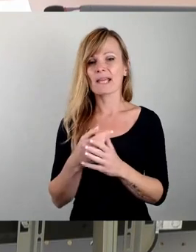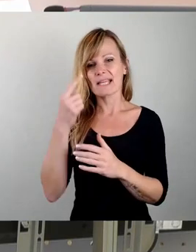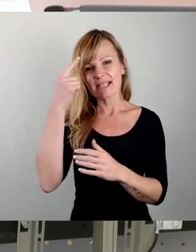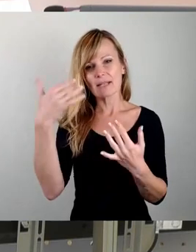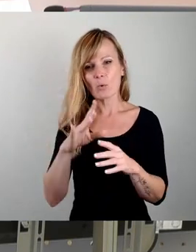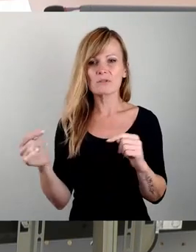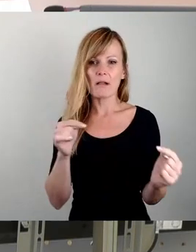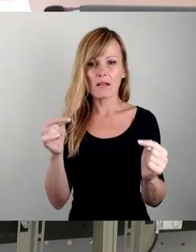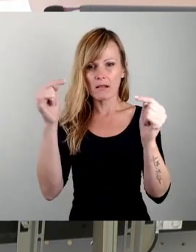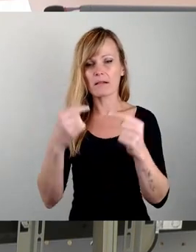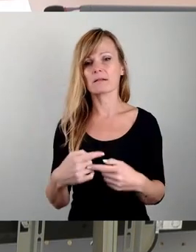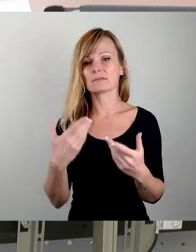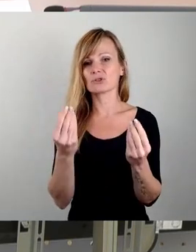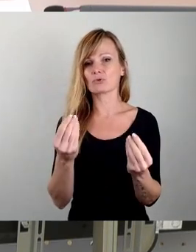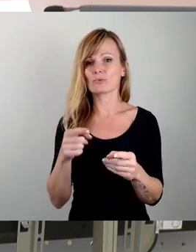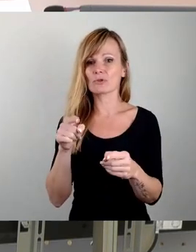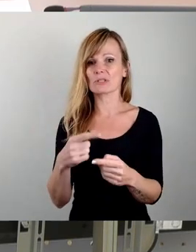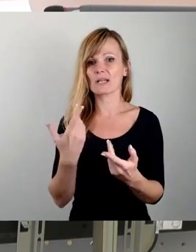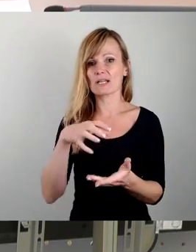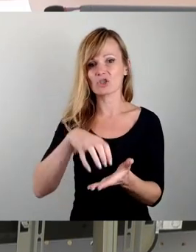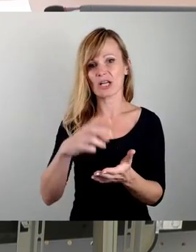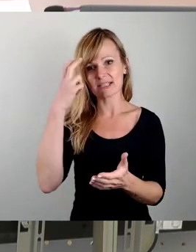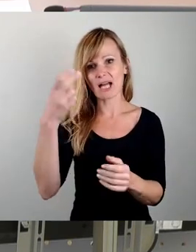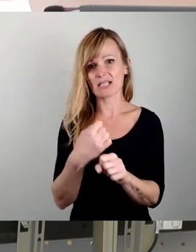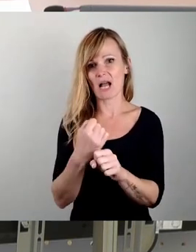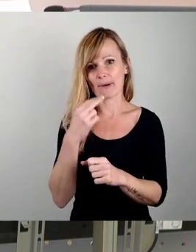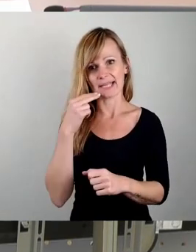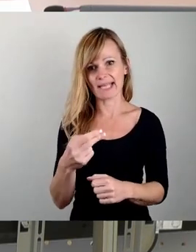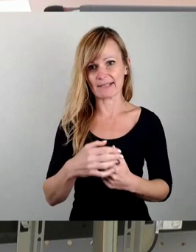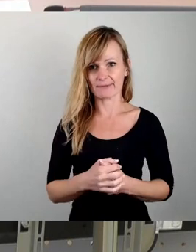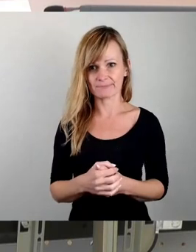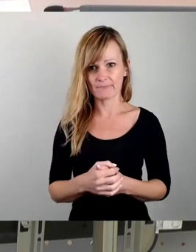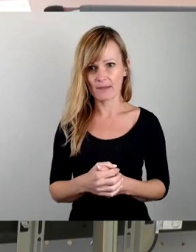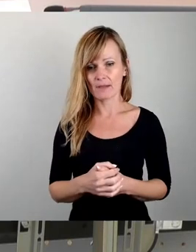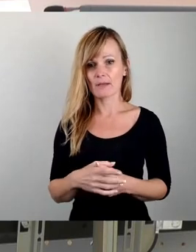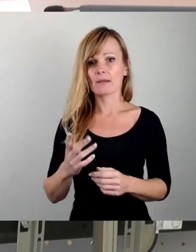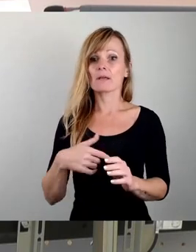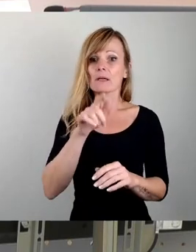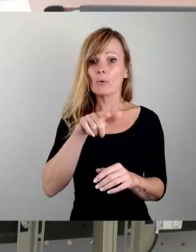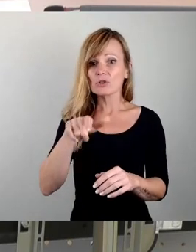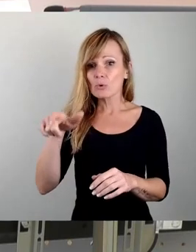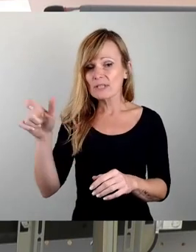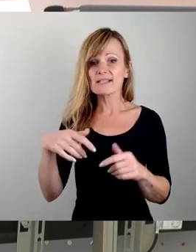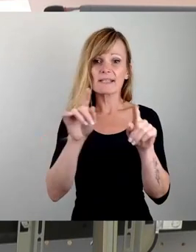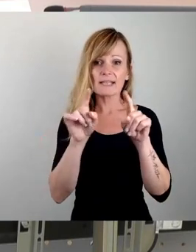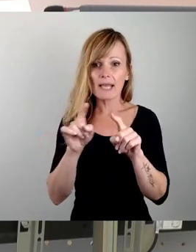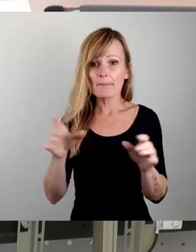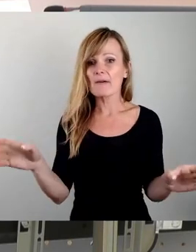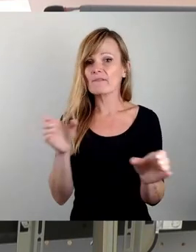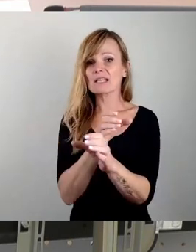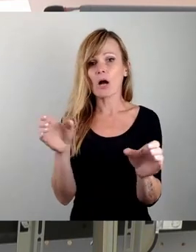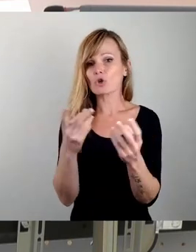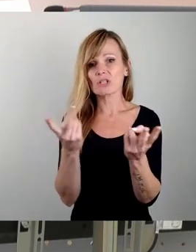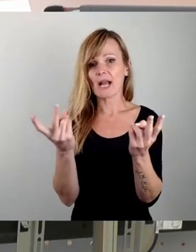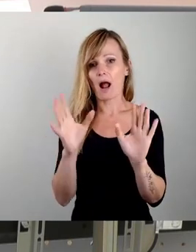exemplarisch für das, was man hier Stadtratsarbeit nennt. Protagonisten und Themen können willkürlich vertauscht werden. Am Ende steht,